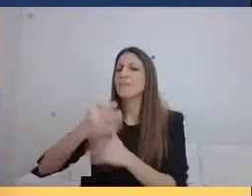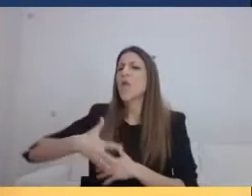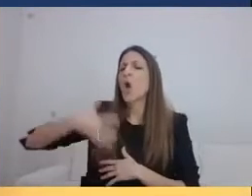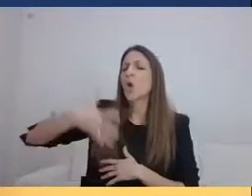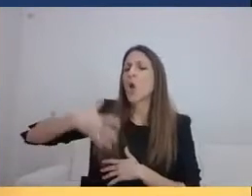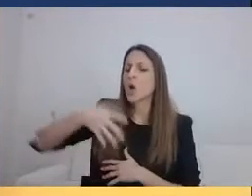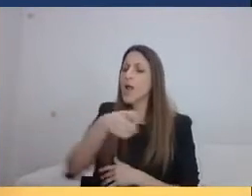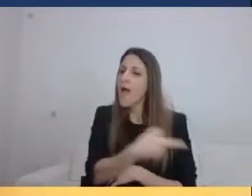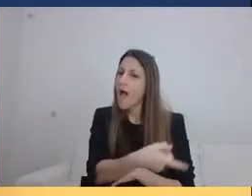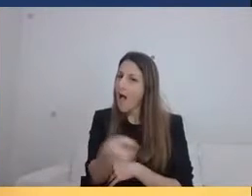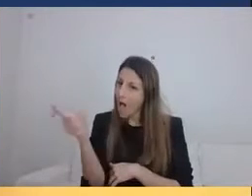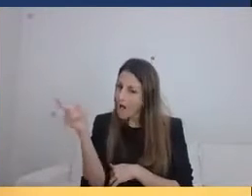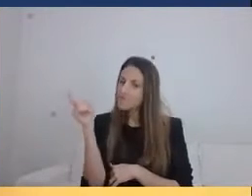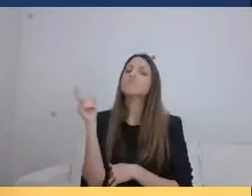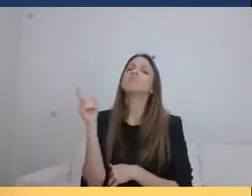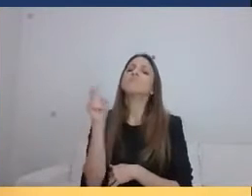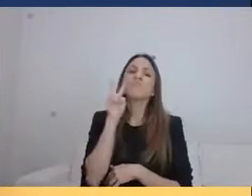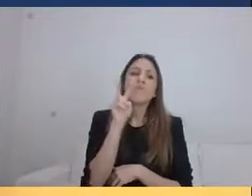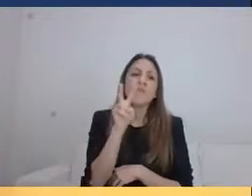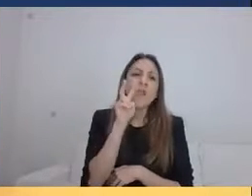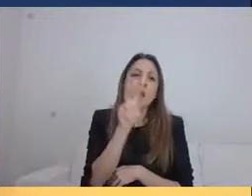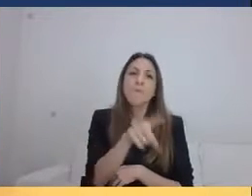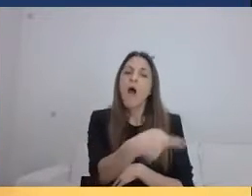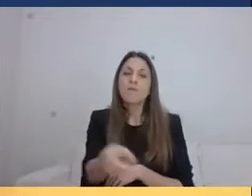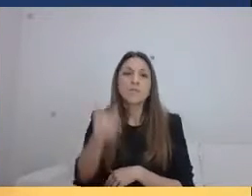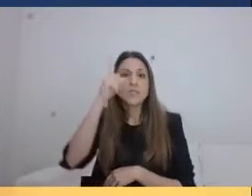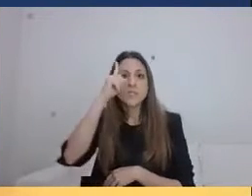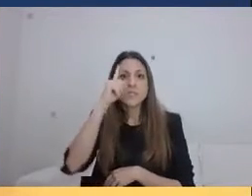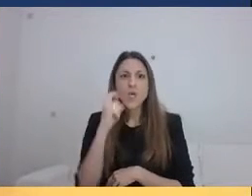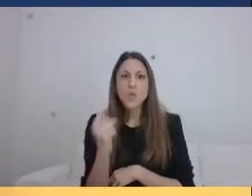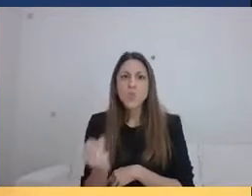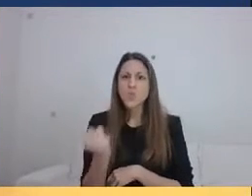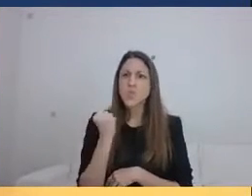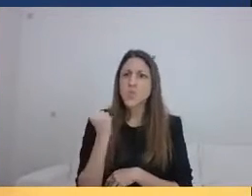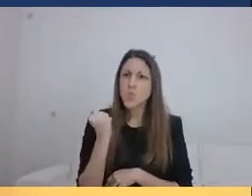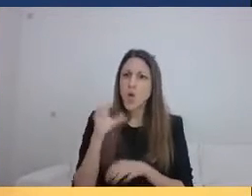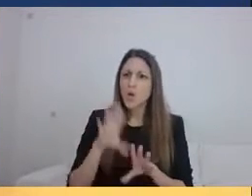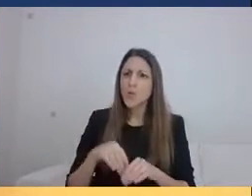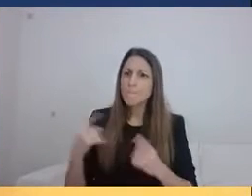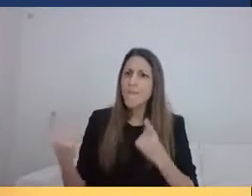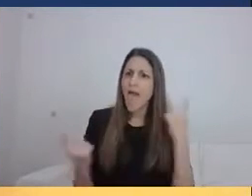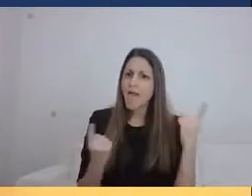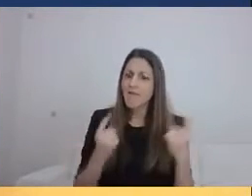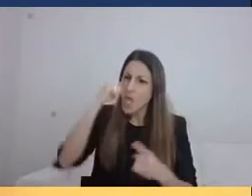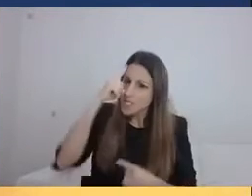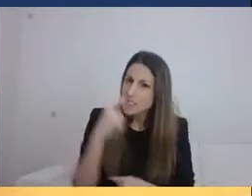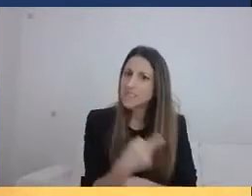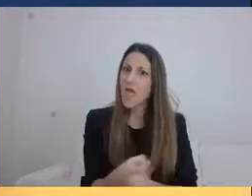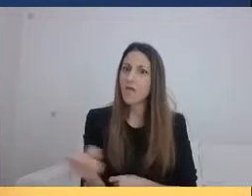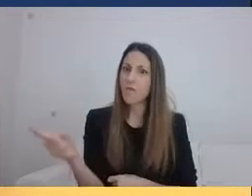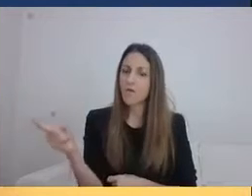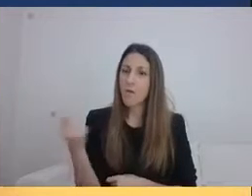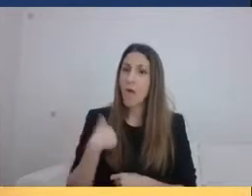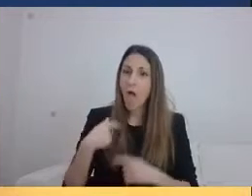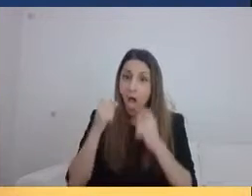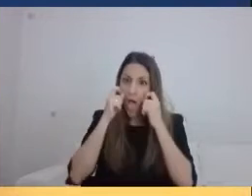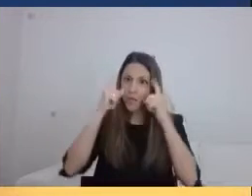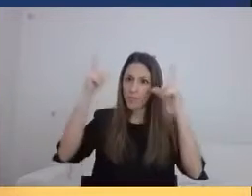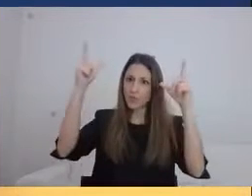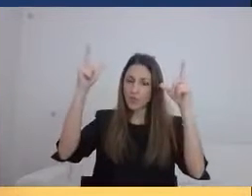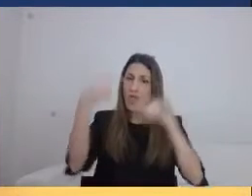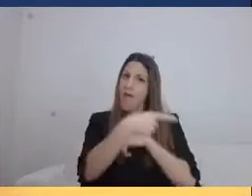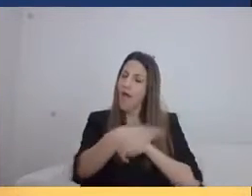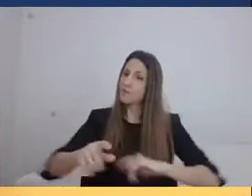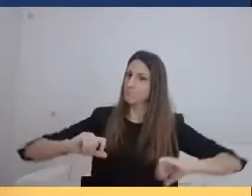πραγματικά με εντυπωσιάζει το πόσα πράγματα ξέρουν για το περιβάλλον. Και ήδη έχουν αρχίσει να τοποθετούνται